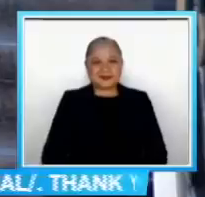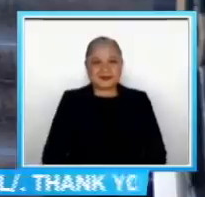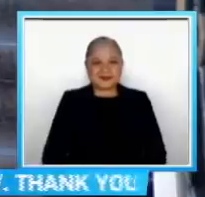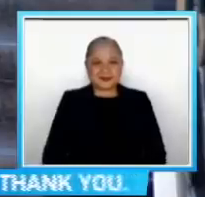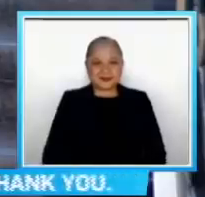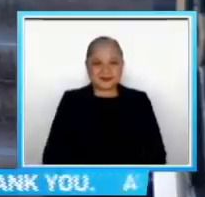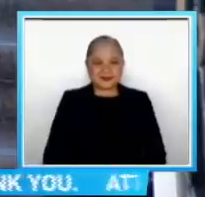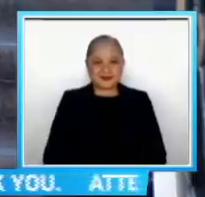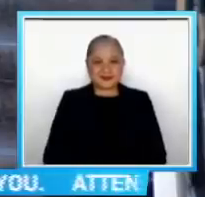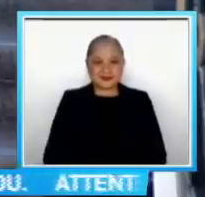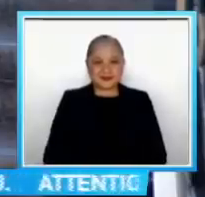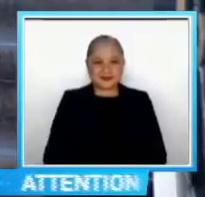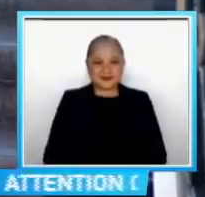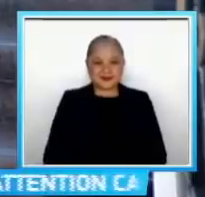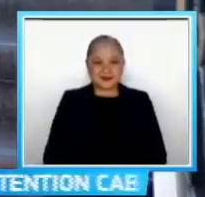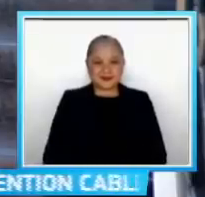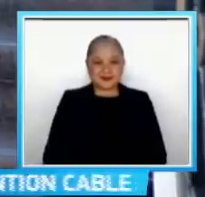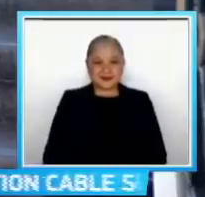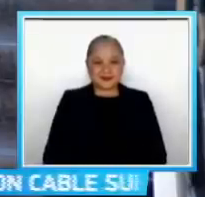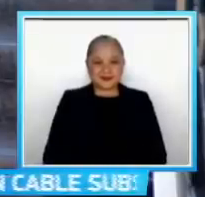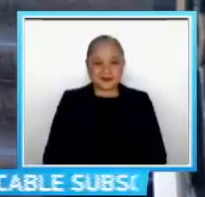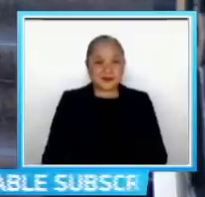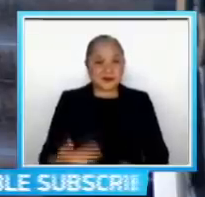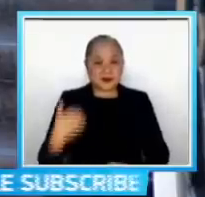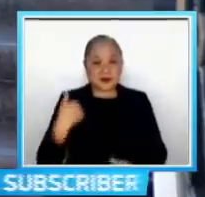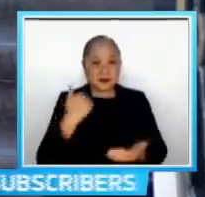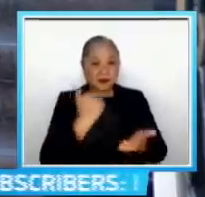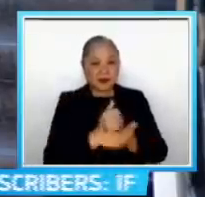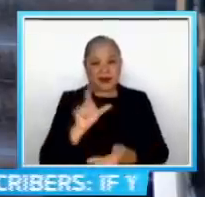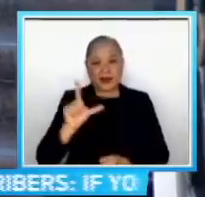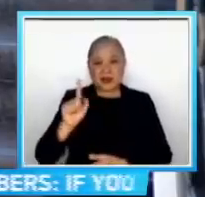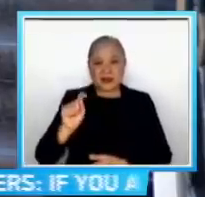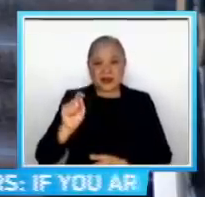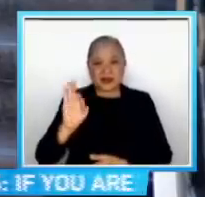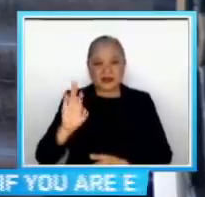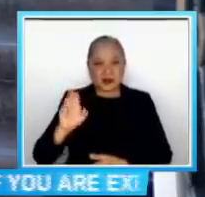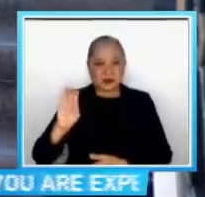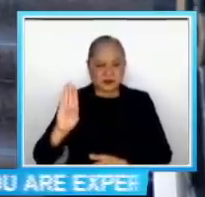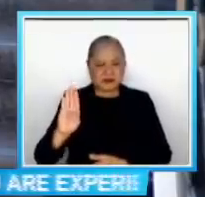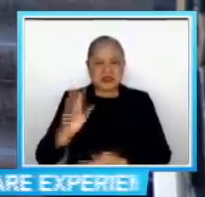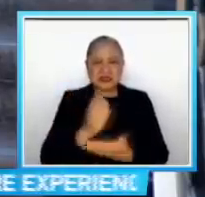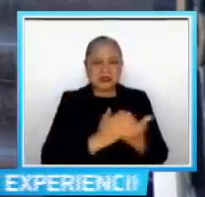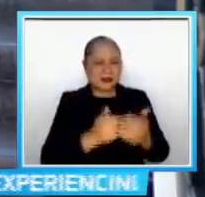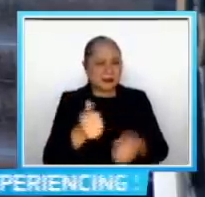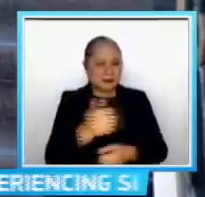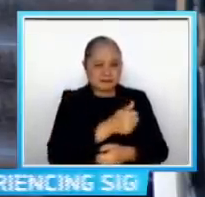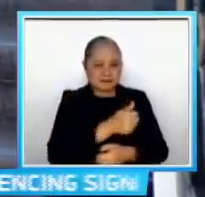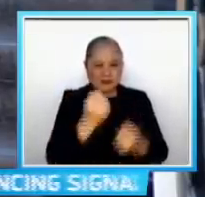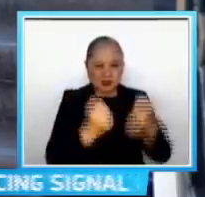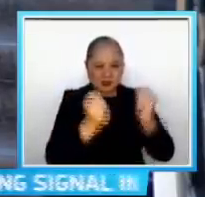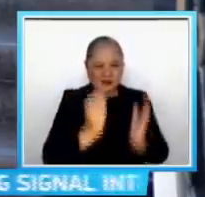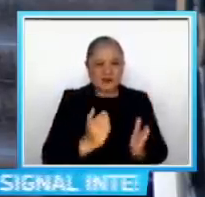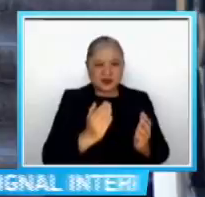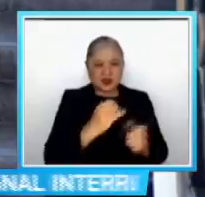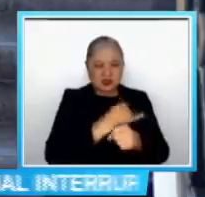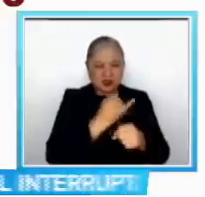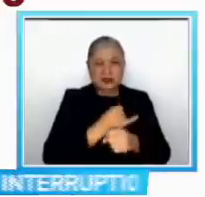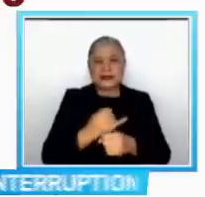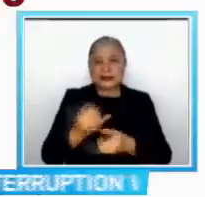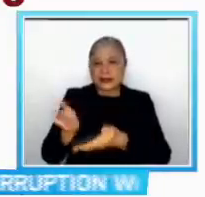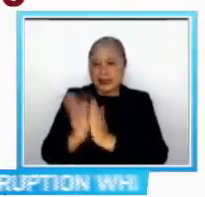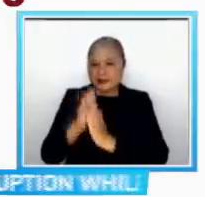News Hindi pa man aprobado ng LTFRB, mailan ang jeep ni Driver ang naniningil ng hanggang 15 pesos na pamasahe